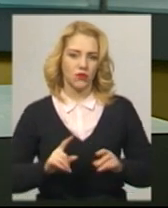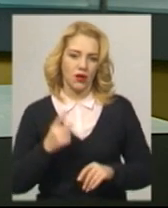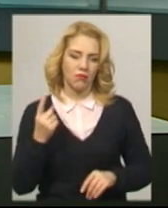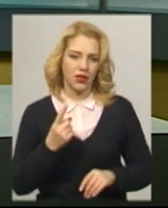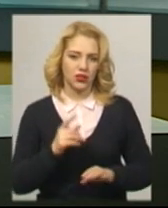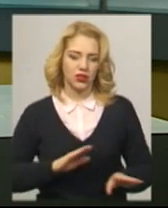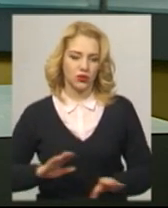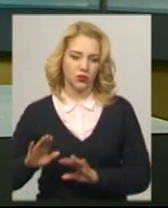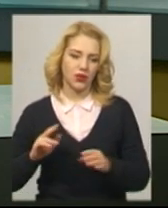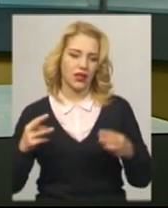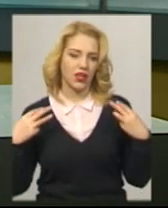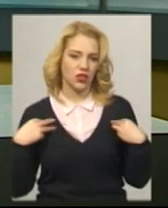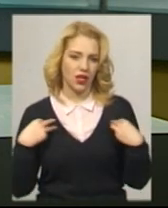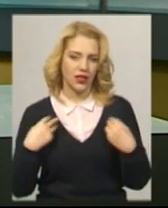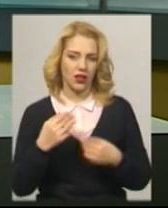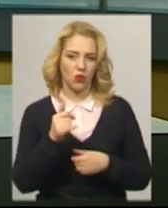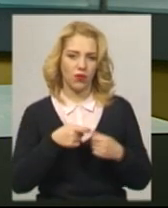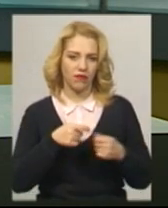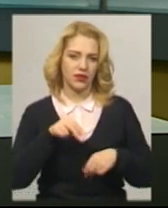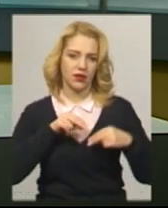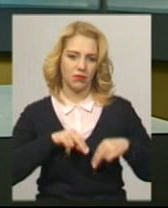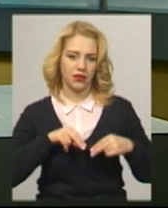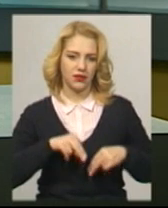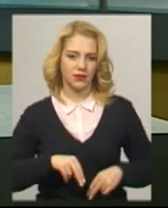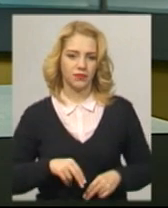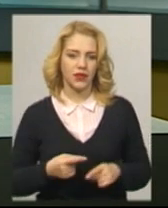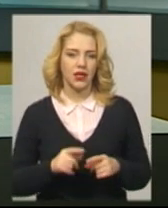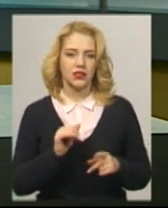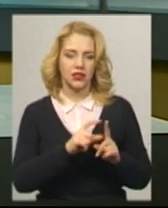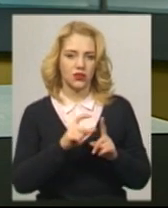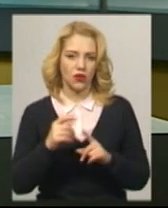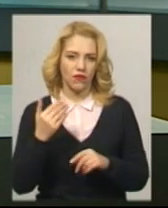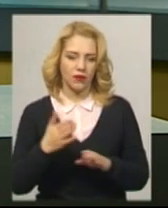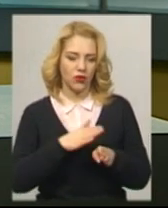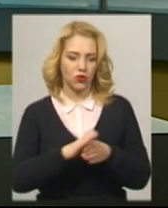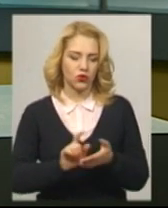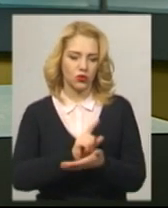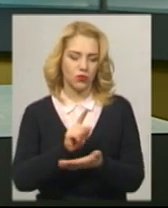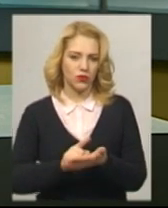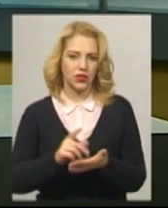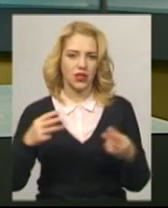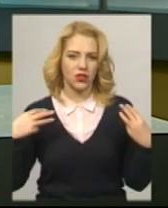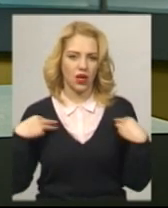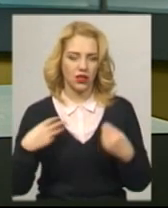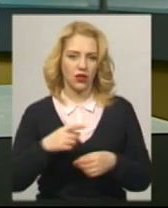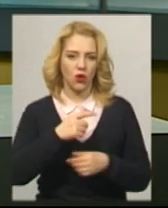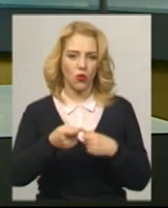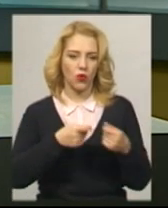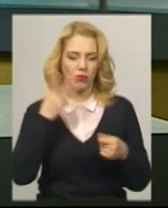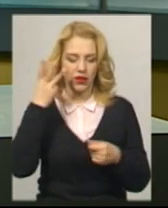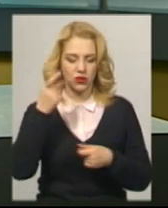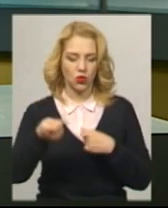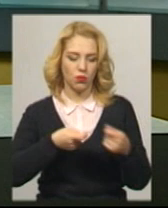управління праці та соціального захисту населення Людмила Погорілець. За словами виконуючого обов'язки начальника Хмельницького управління